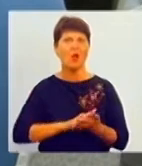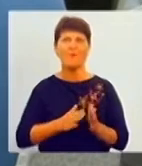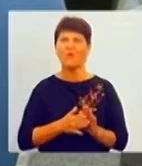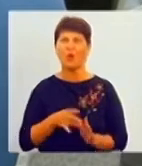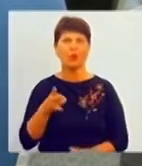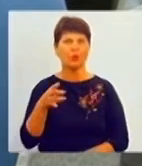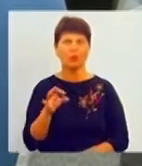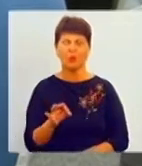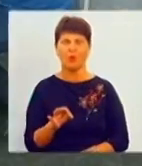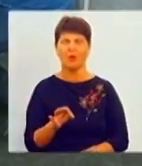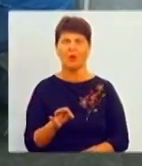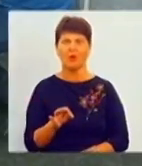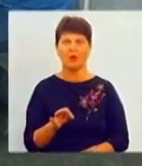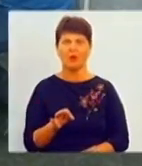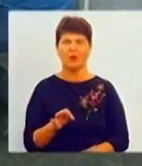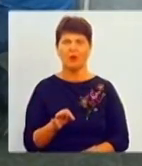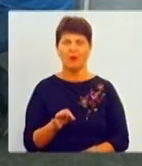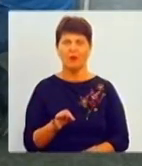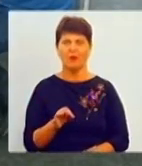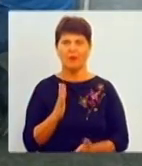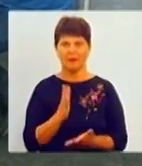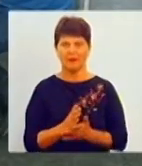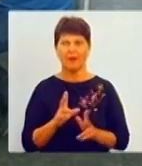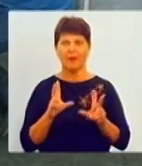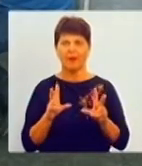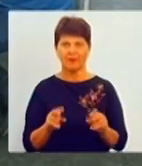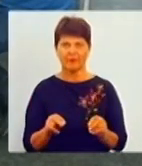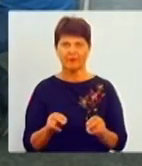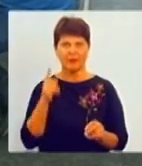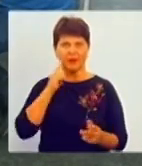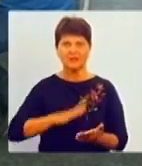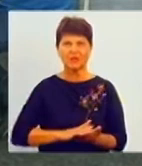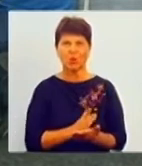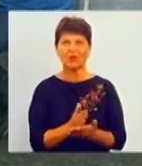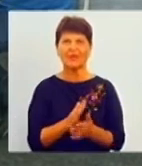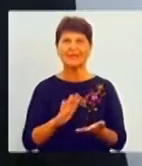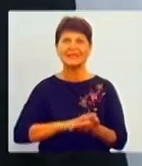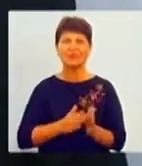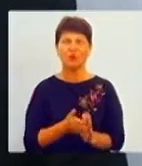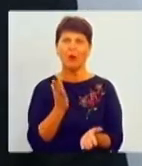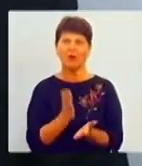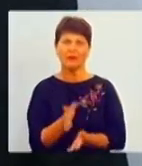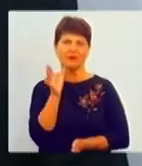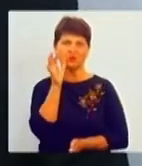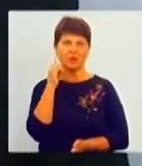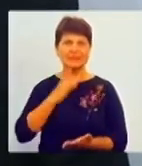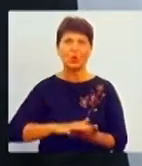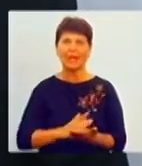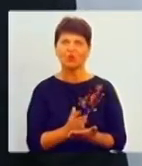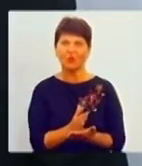є гарантія, що є час зорієнтуватись і